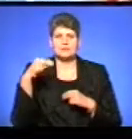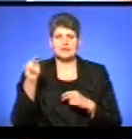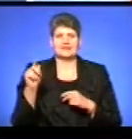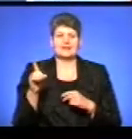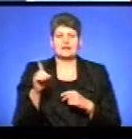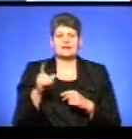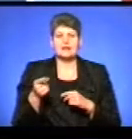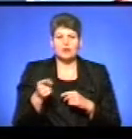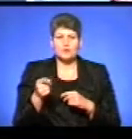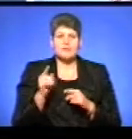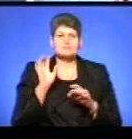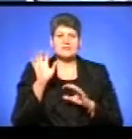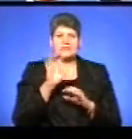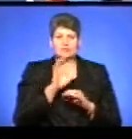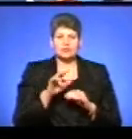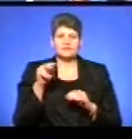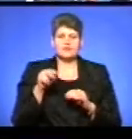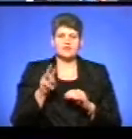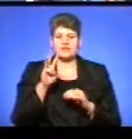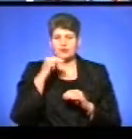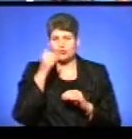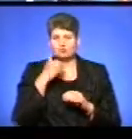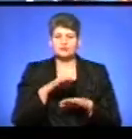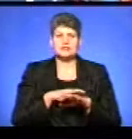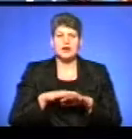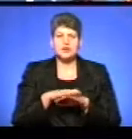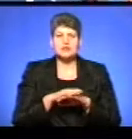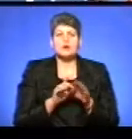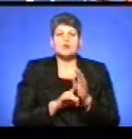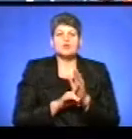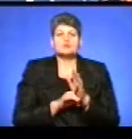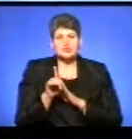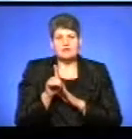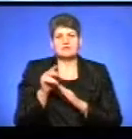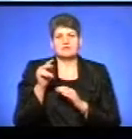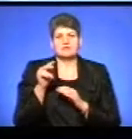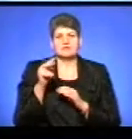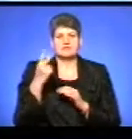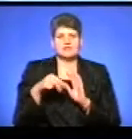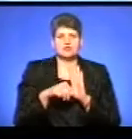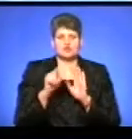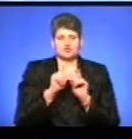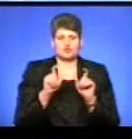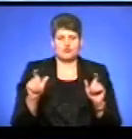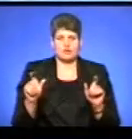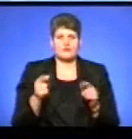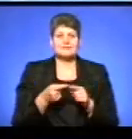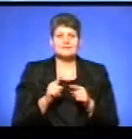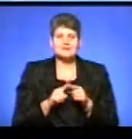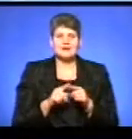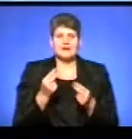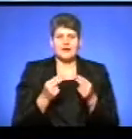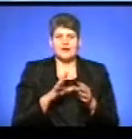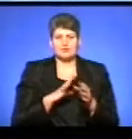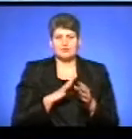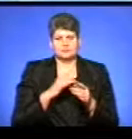серед юнаків 2003 року народження і молодших розпочався у 26-й школі. Наша ця гра була не суто запрямована на наші або